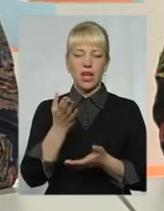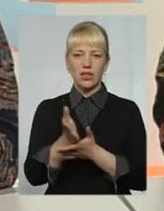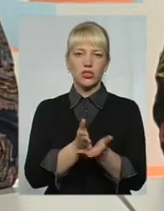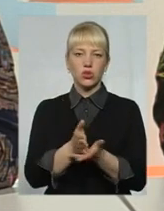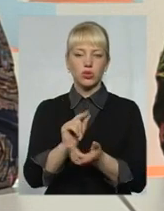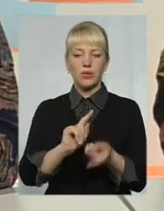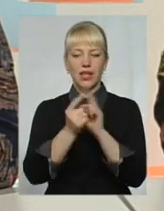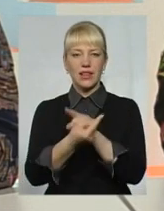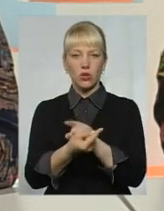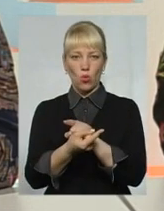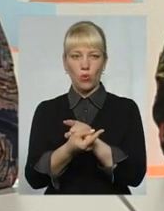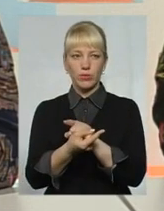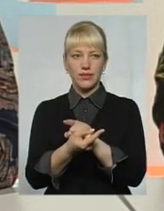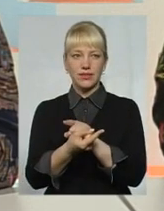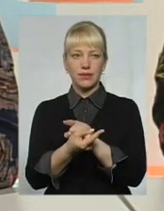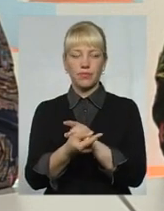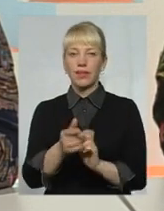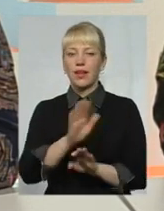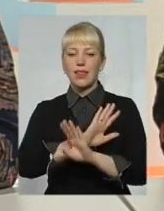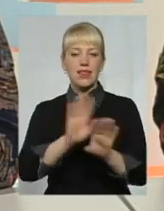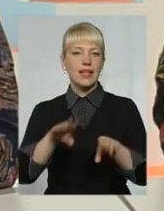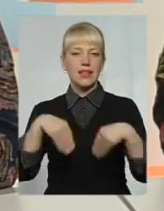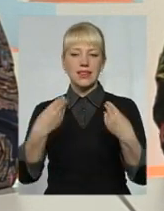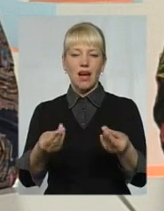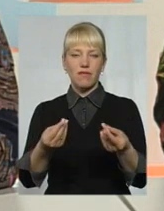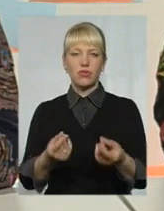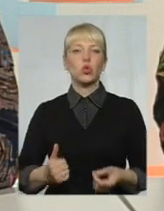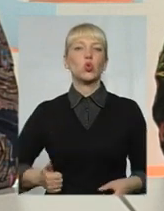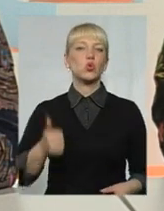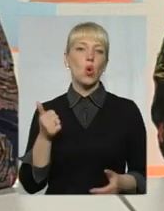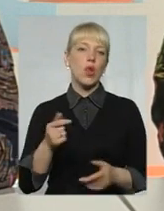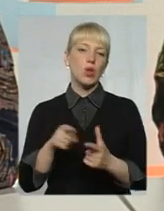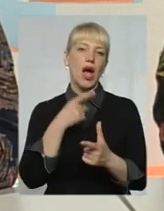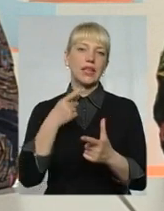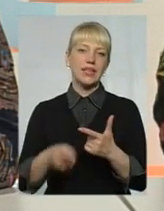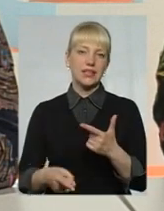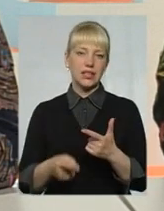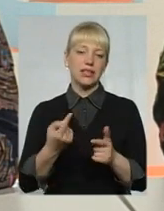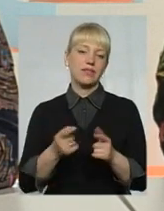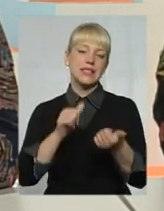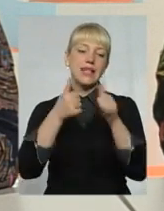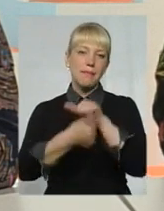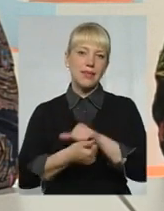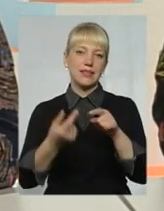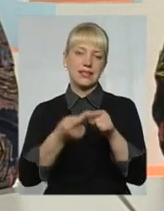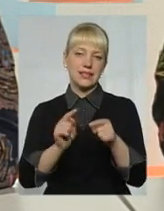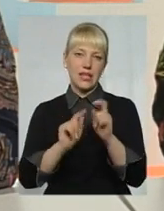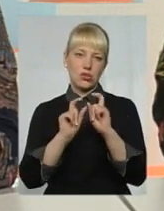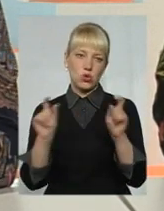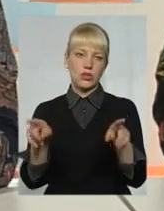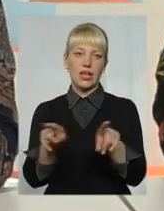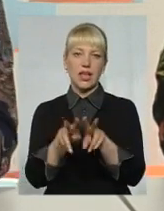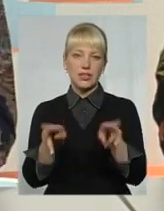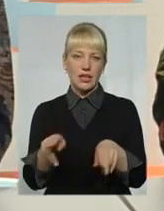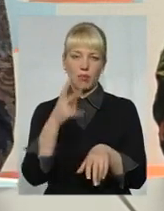не дав достойної альтернативи заміни саме цій структурі. Так, то саме ми